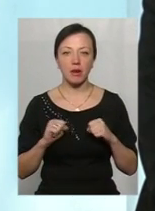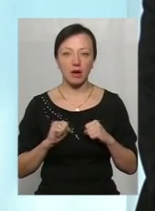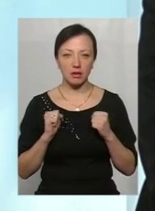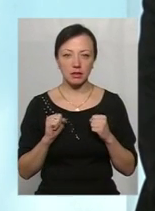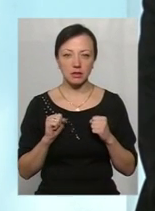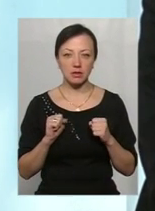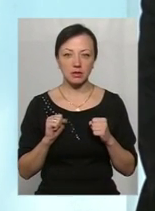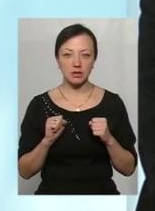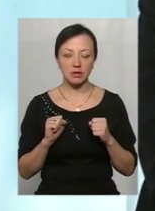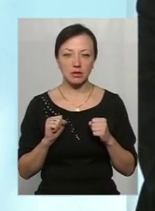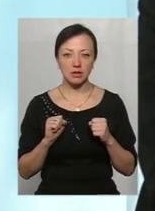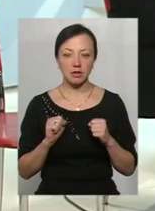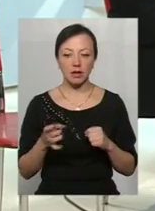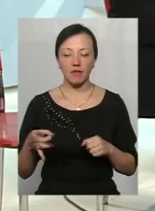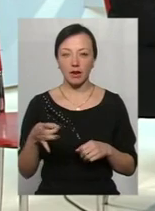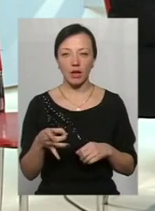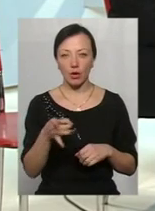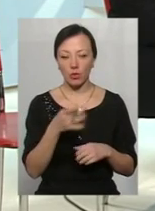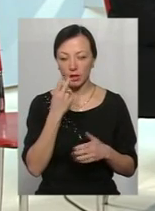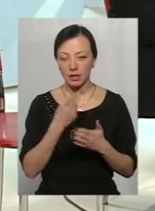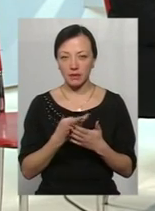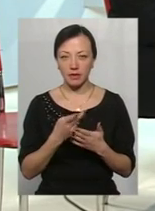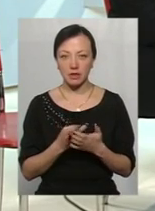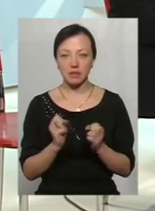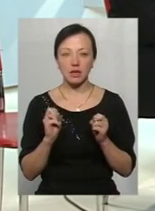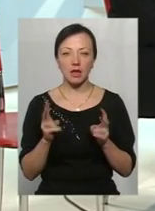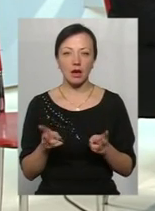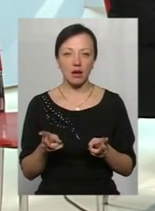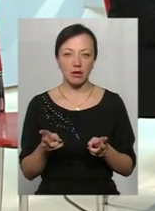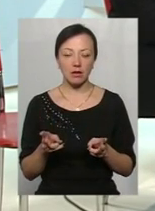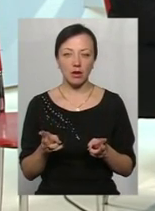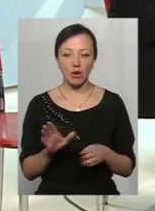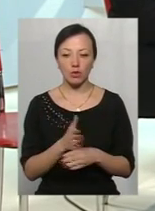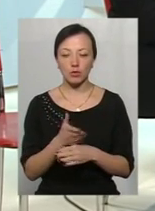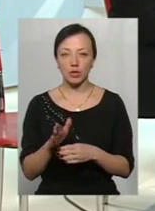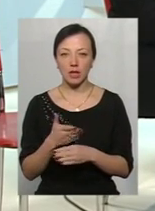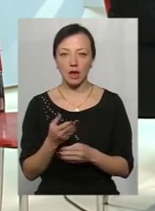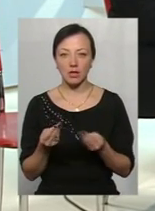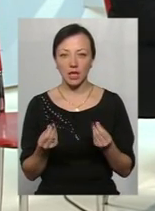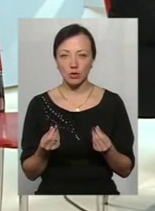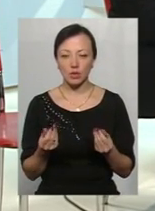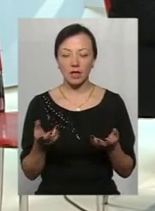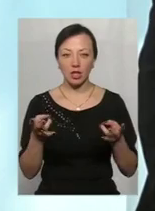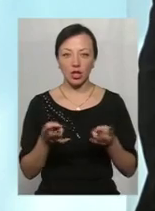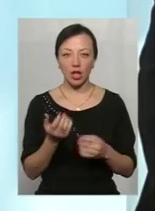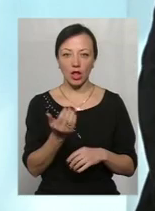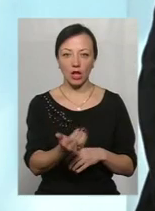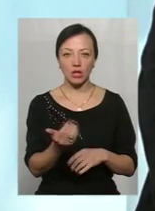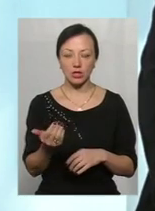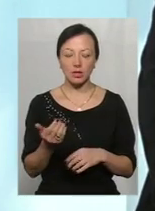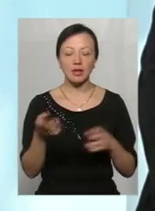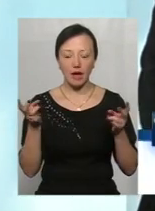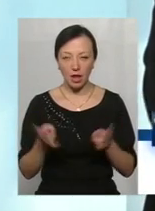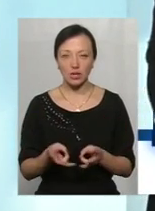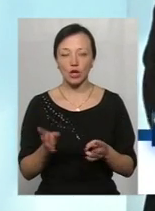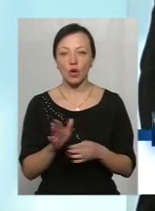і в регіонах дивитися, як розподіляються ресурси, ті, які належать розподілити